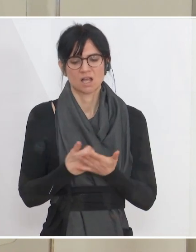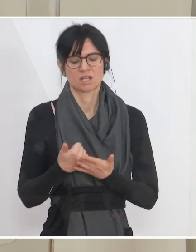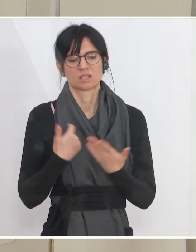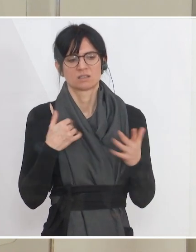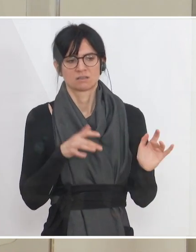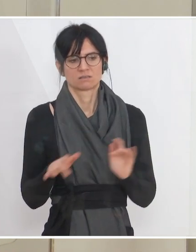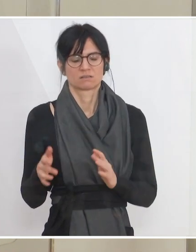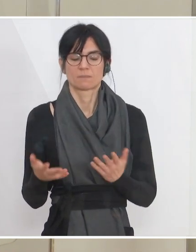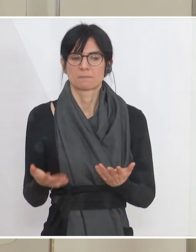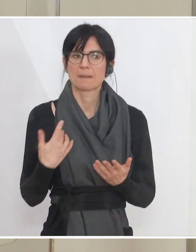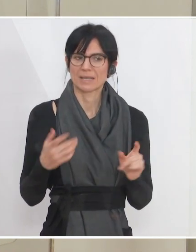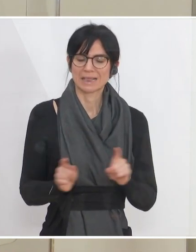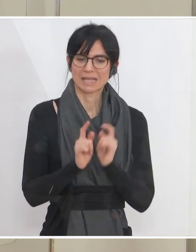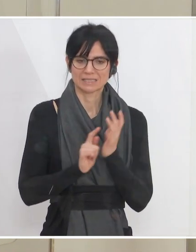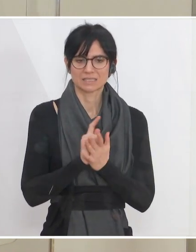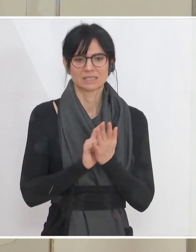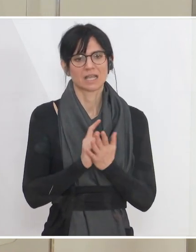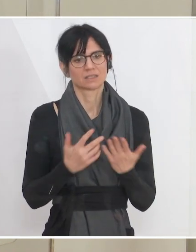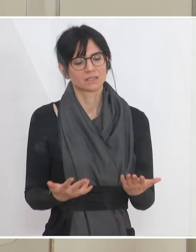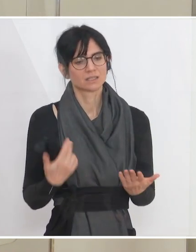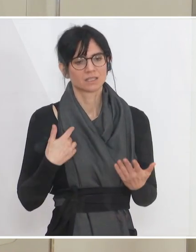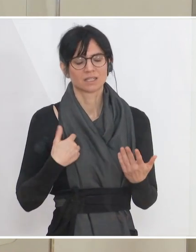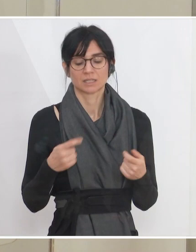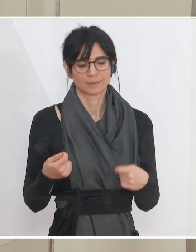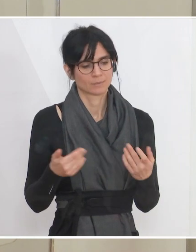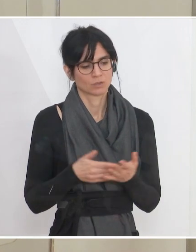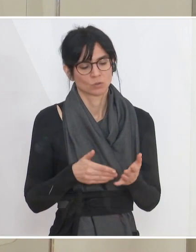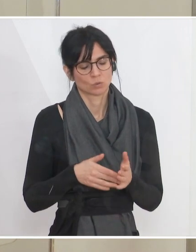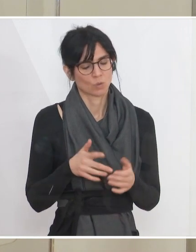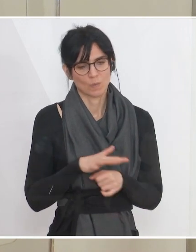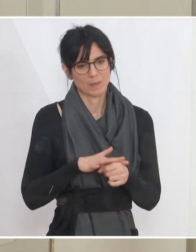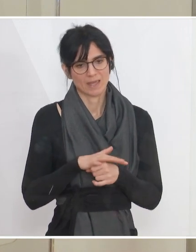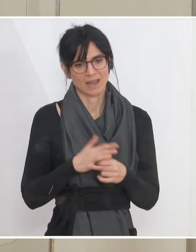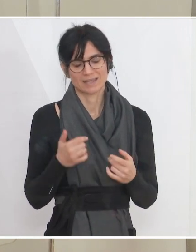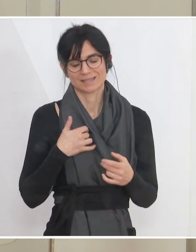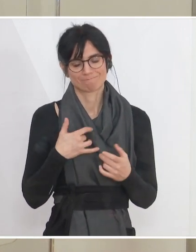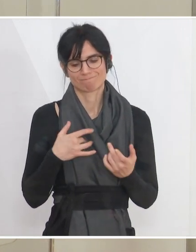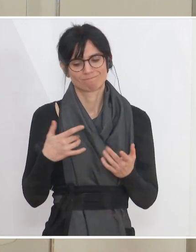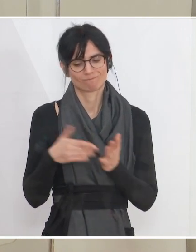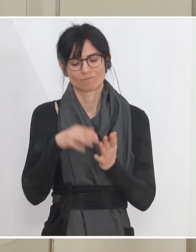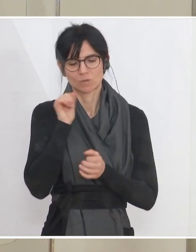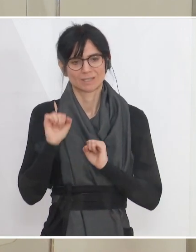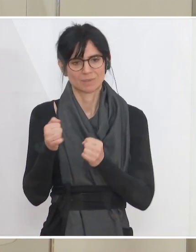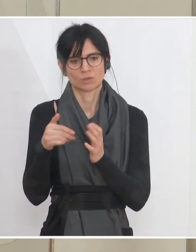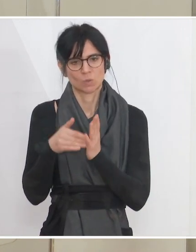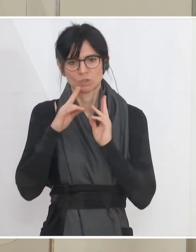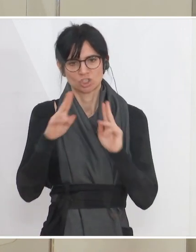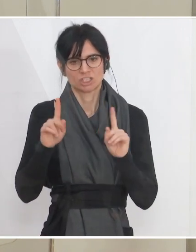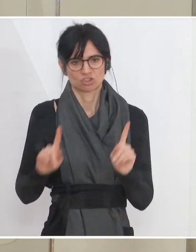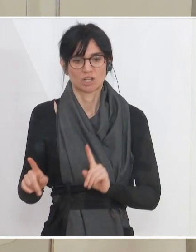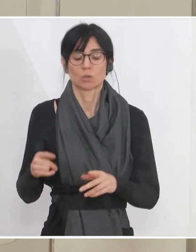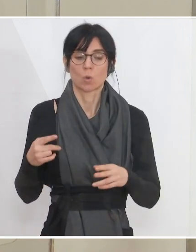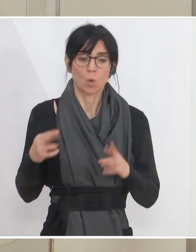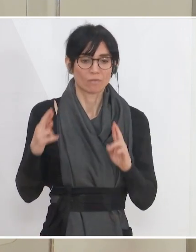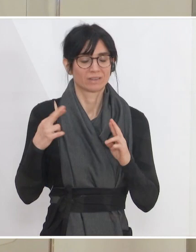Gleichzeitig ist natürlich wichtig zu erwähnen, dass es noch Bereiche gibt, wo es diese Dynamik nicht gibt und die hoffentlich ist, dass diese Dynamik